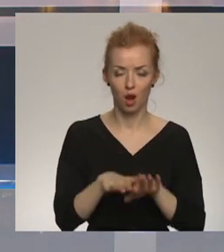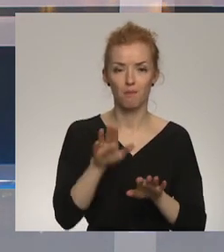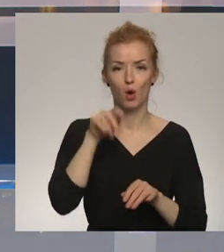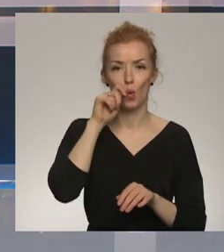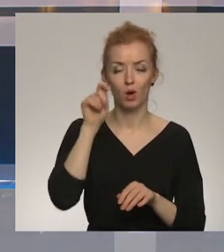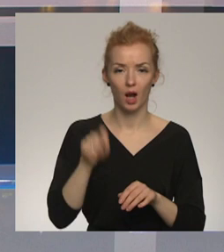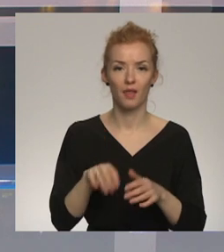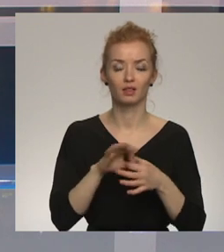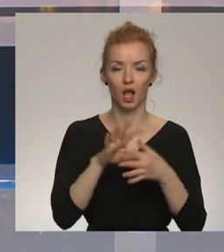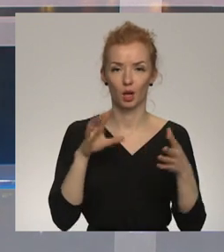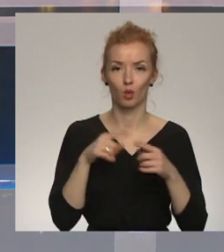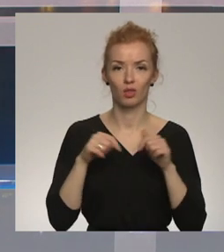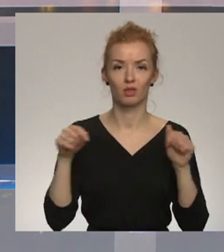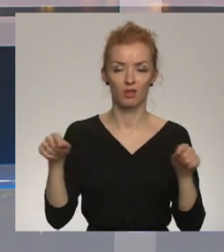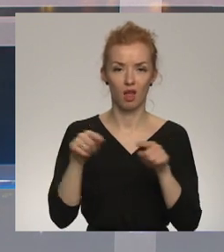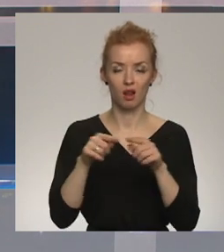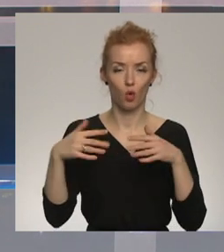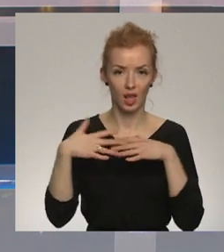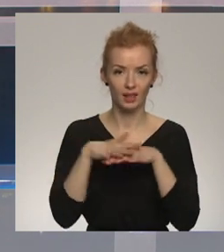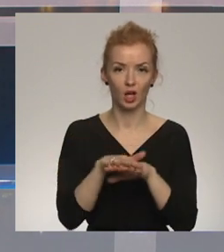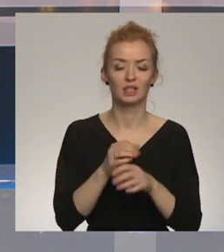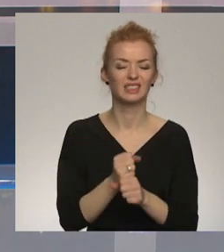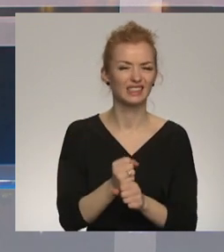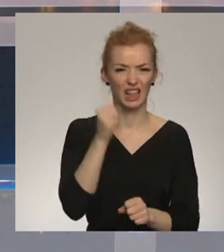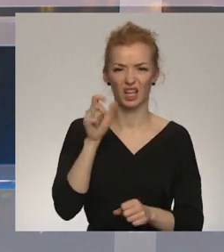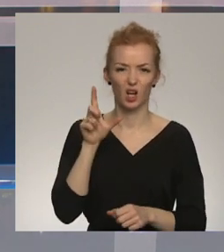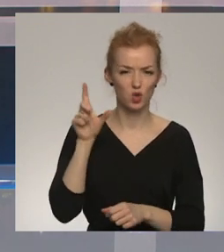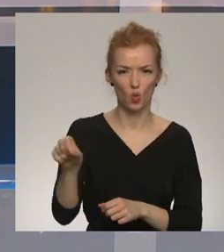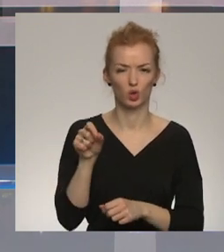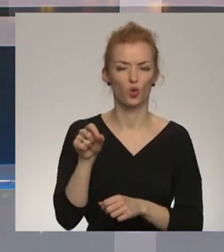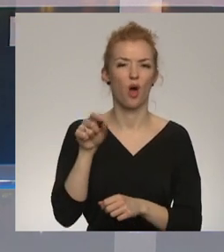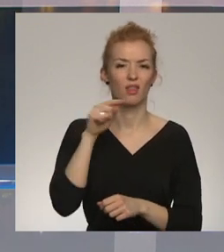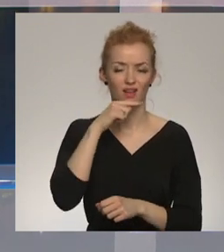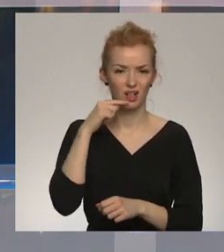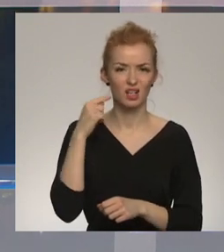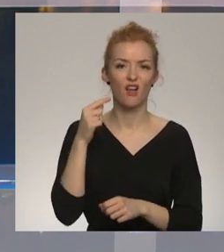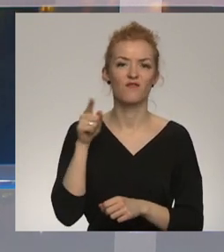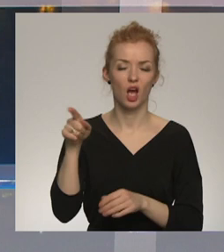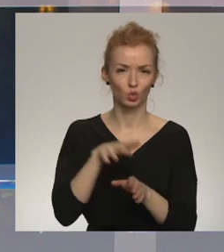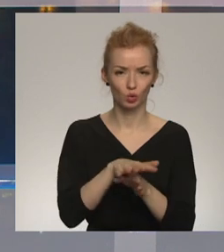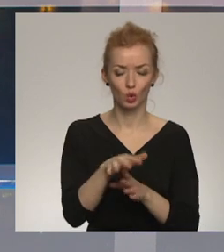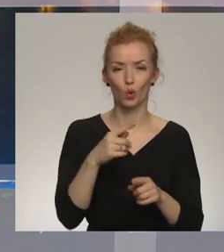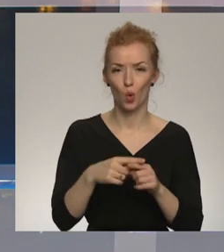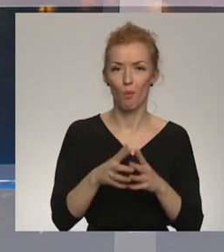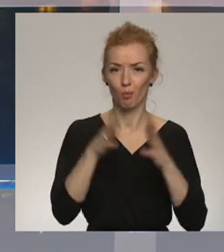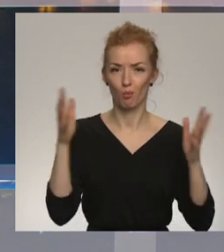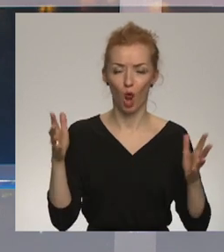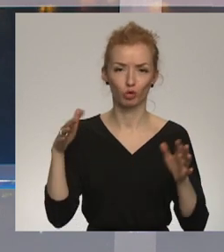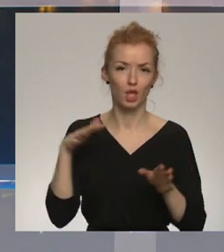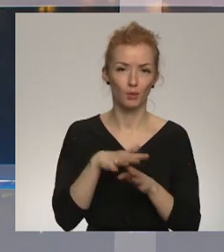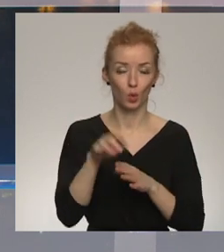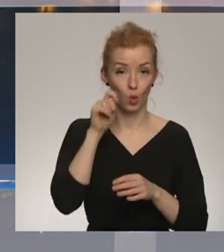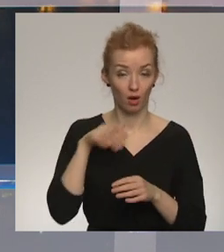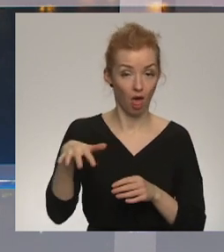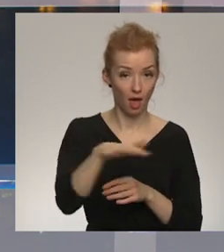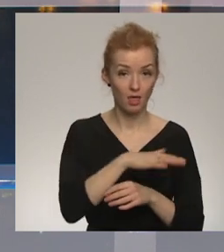suverenitāti un teritoriālo integritāti, kurā stingri nosoda Krievijas federācijas militāro agresiju un plaša mēroga iebrukumu Ukrainā.